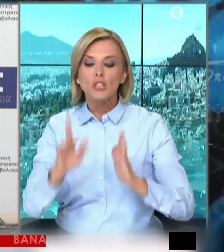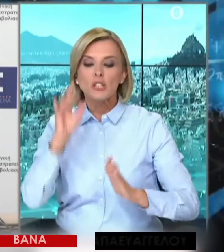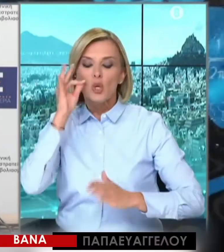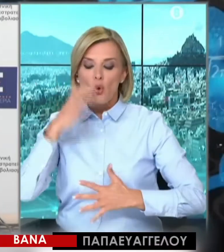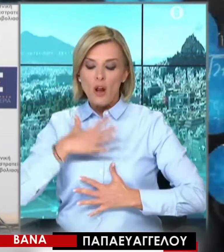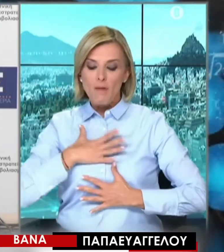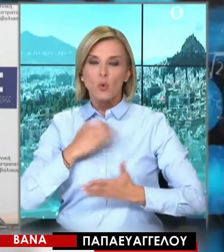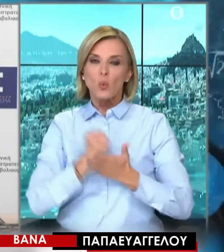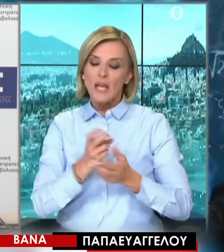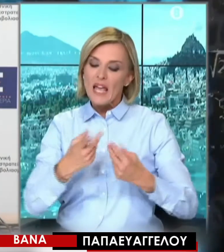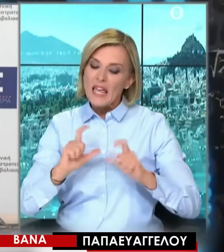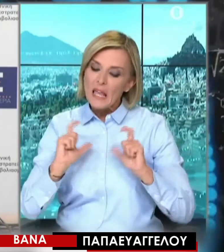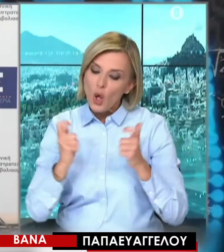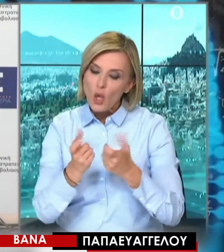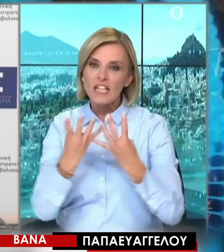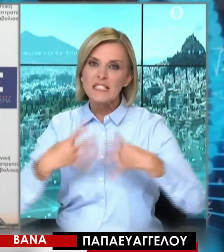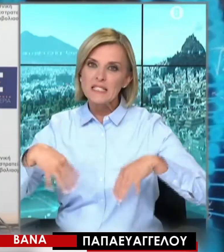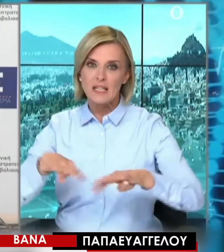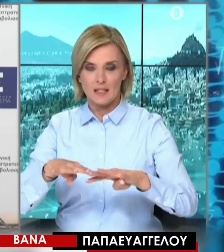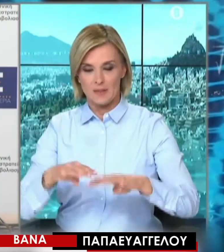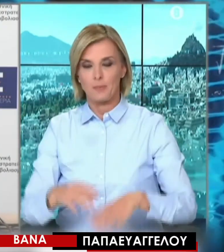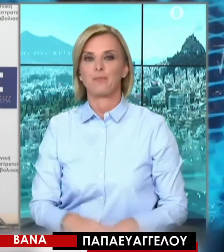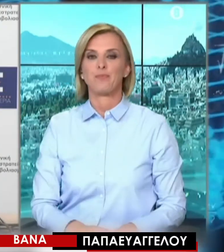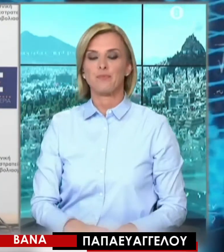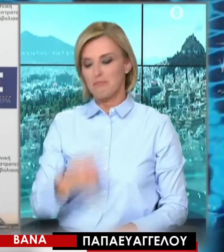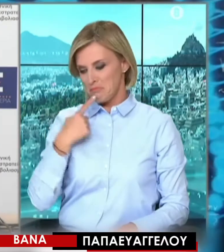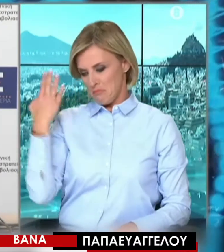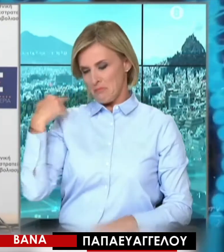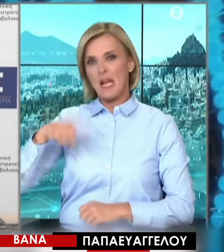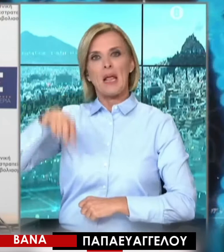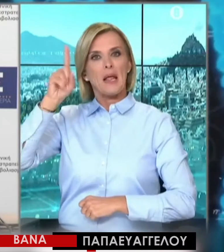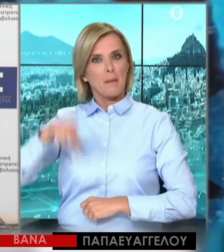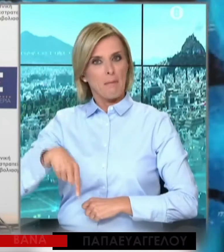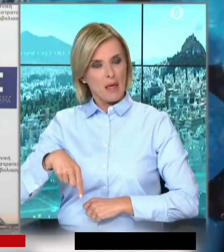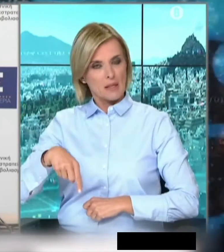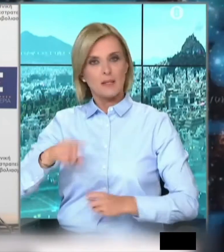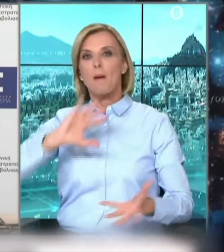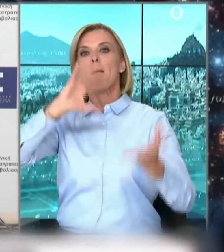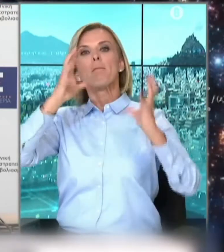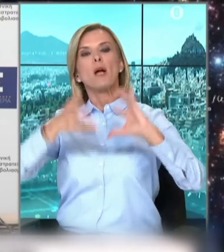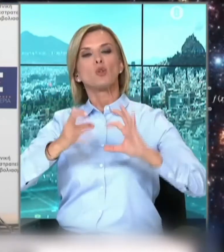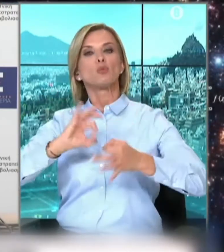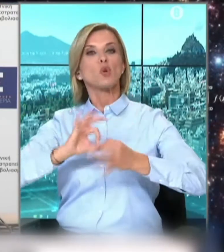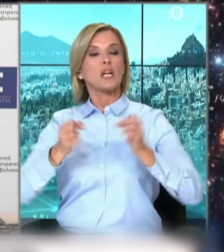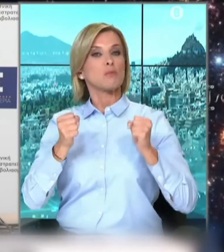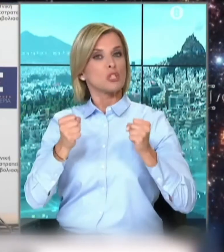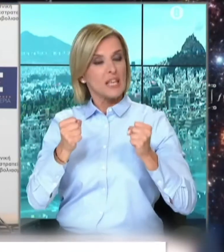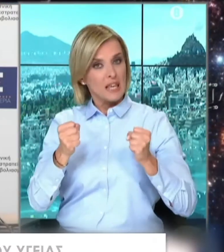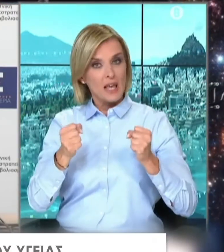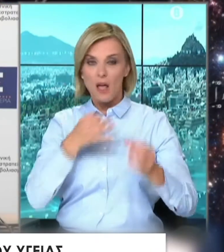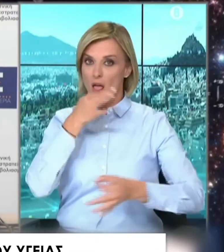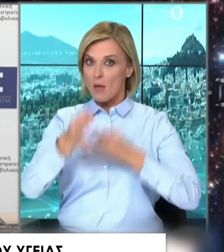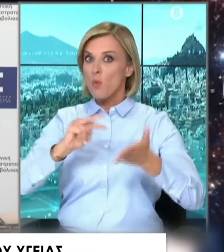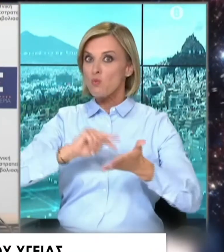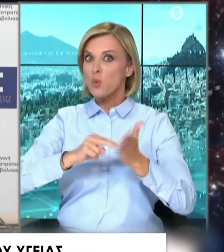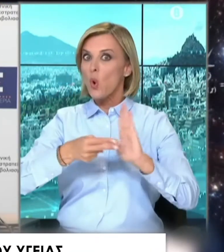Τις τελευταίες αυτές μέρες, τόσο το ECDC όσο και το παράκημα του Παγκόσμιου Οργανισμού Υγείας στην Ευρώπη έκλωσαν τον